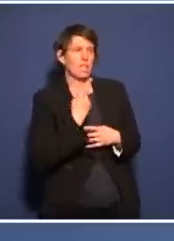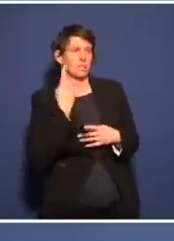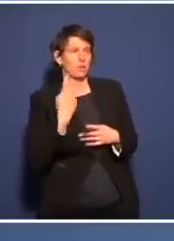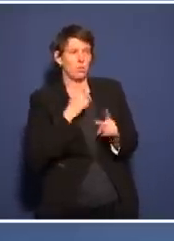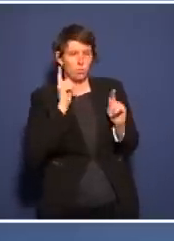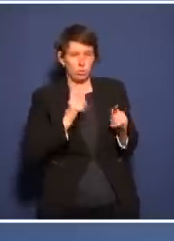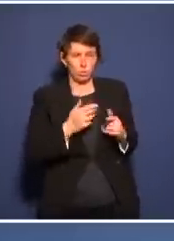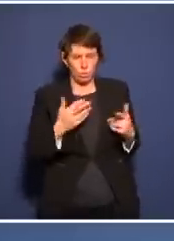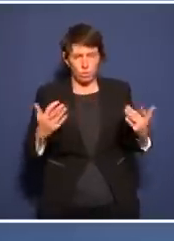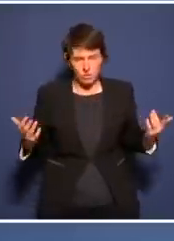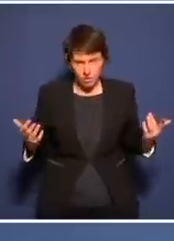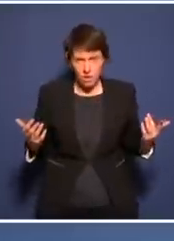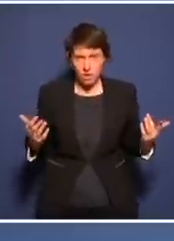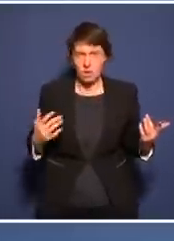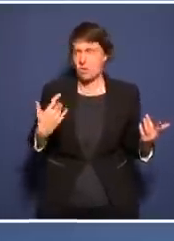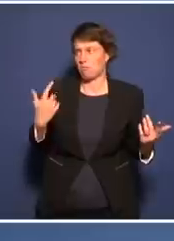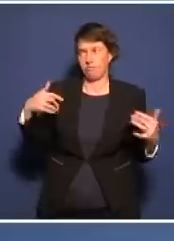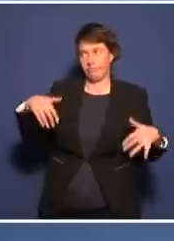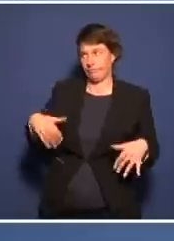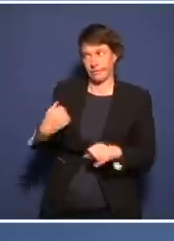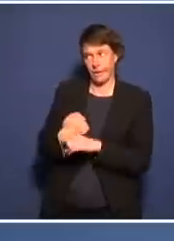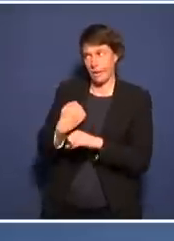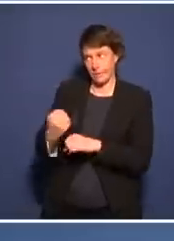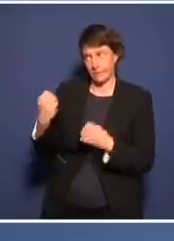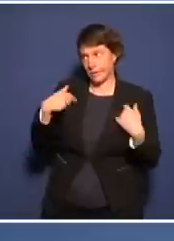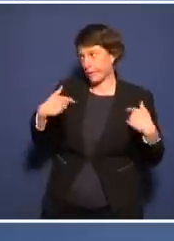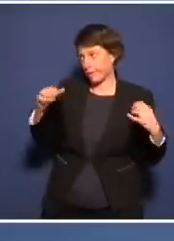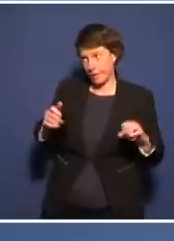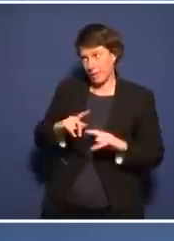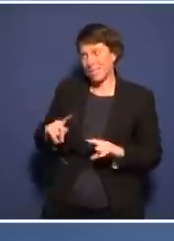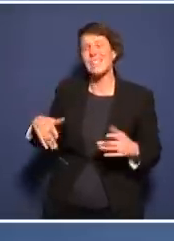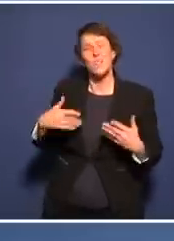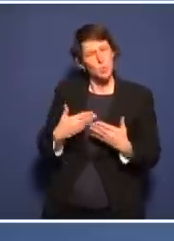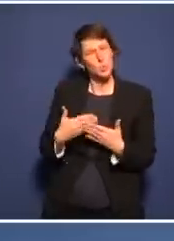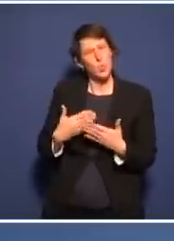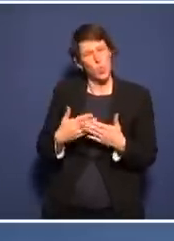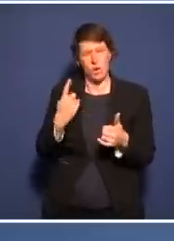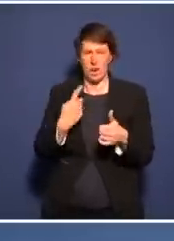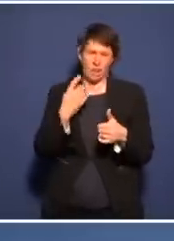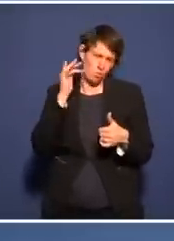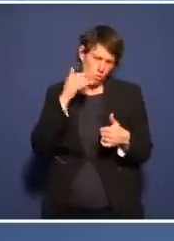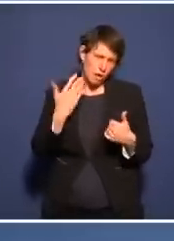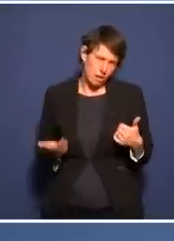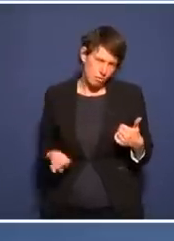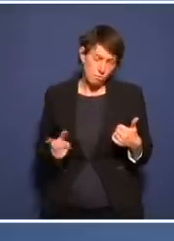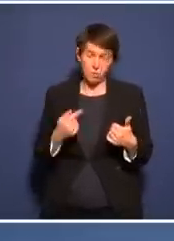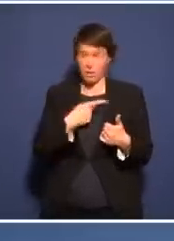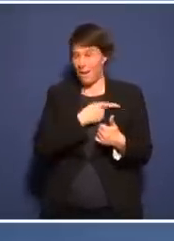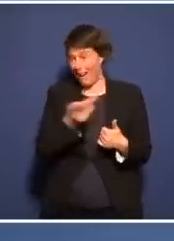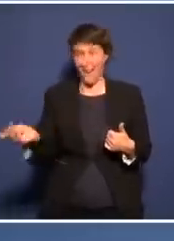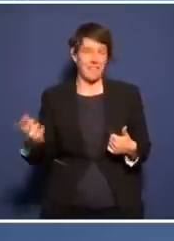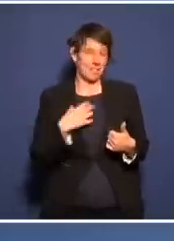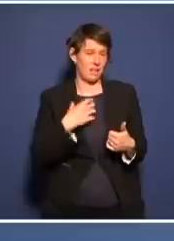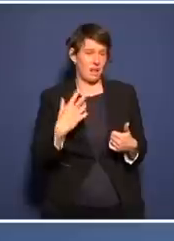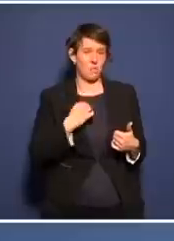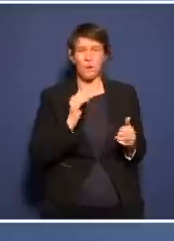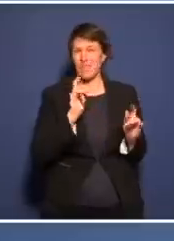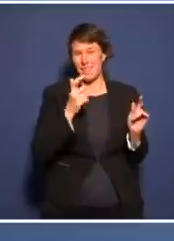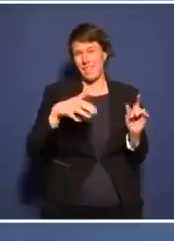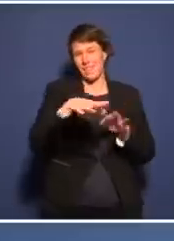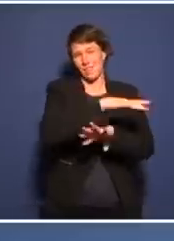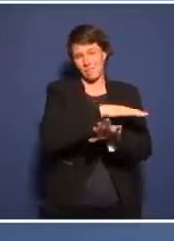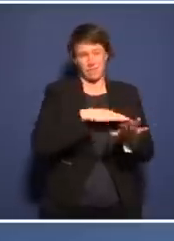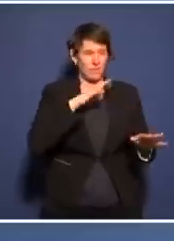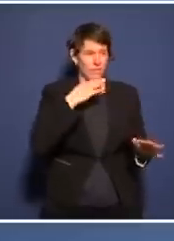unterliegen, nicht zur Verfügung stehen als Arbeitskräfte. Das ist also so die eine Überlegung, dass dann also viele Bereiche im gesellschaftlichen Leben